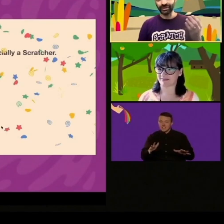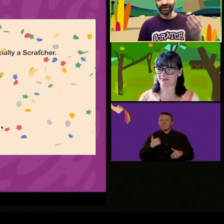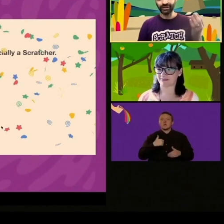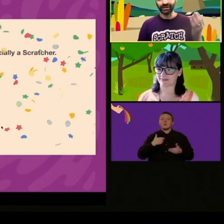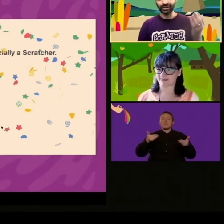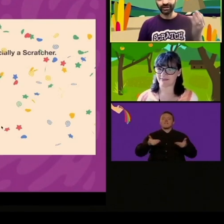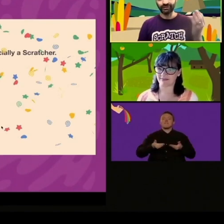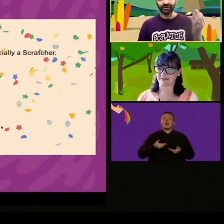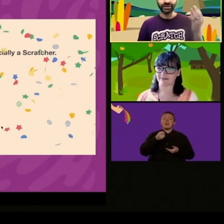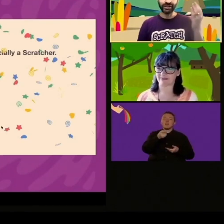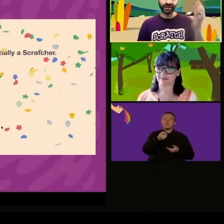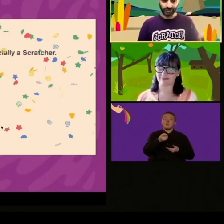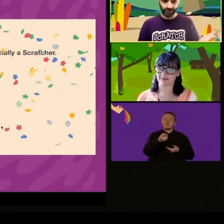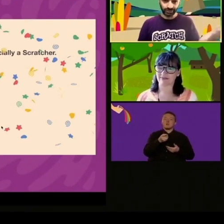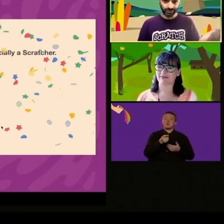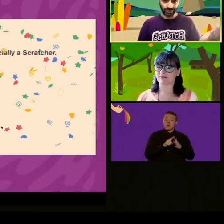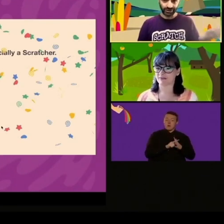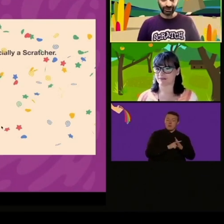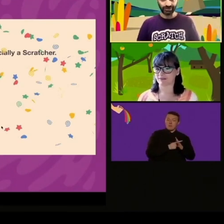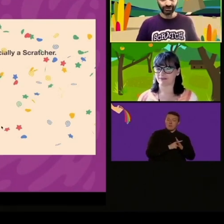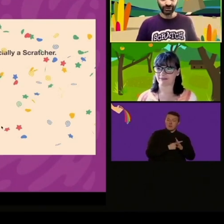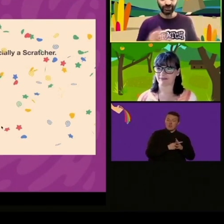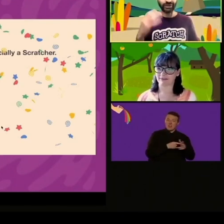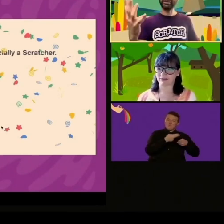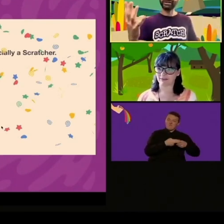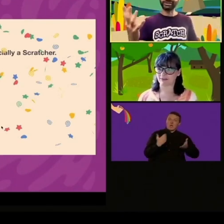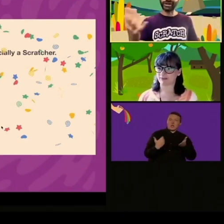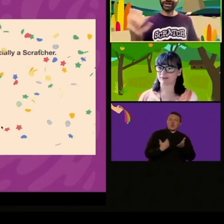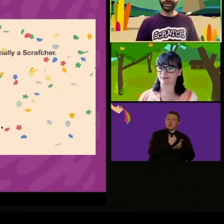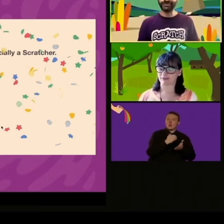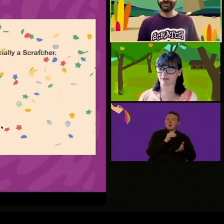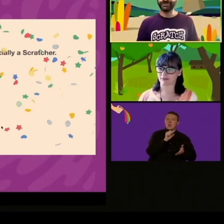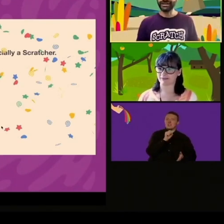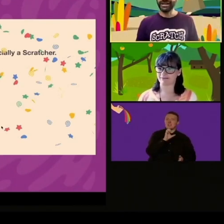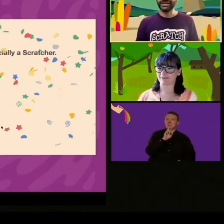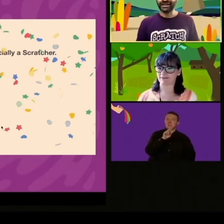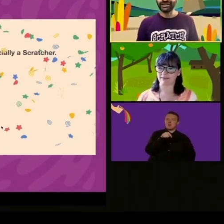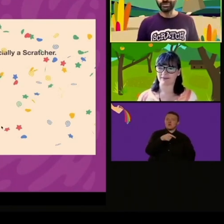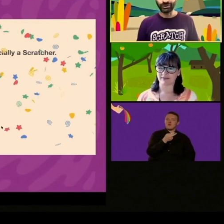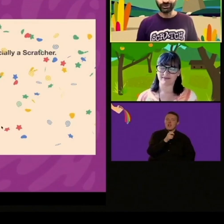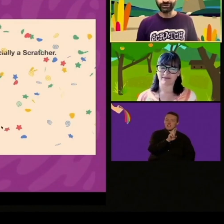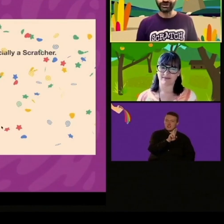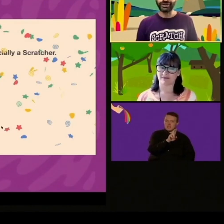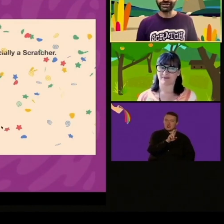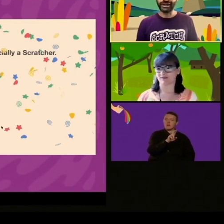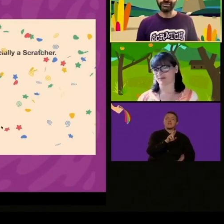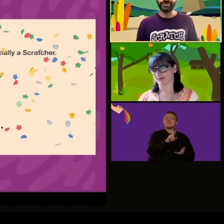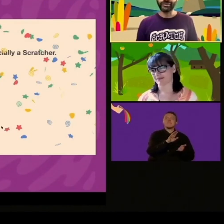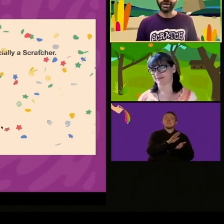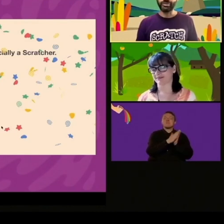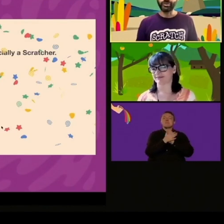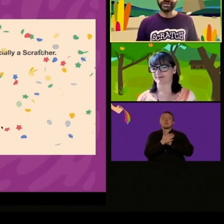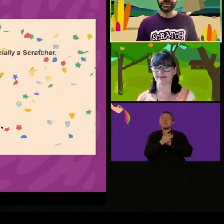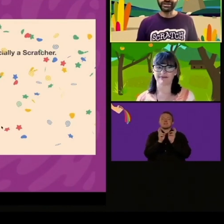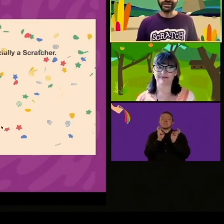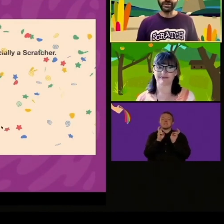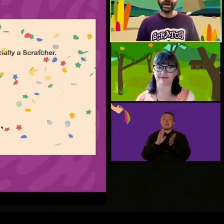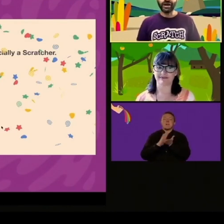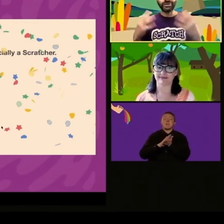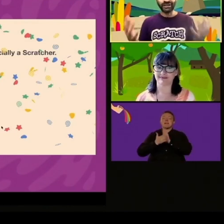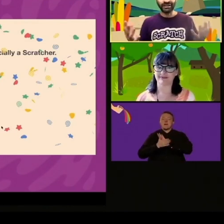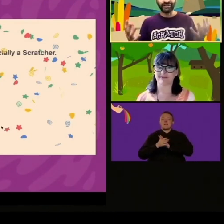ma abbiamo aggiornato quello che voi vedete quando i lineamenti della comunità sono